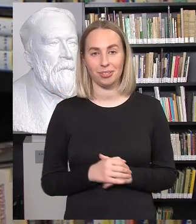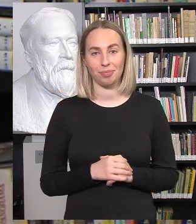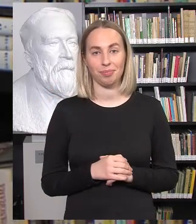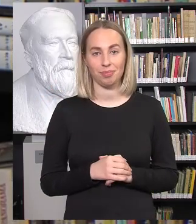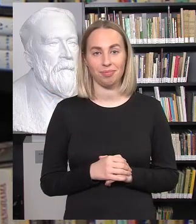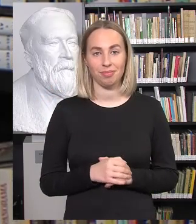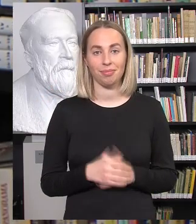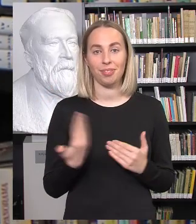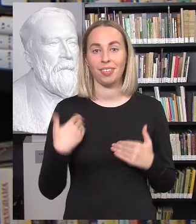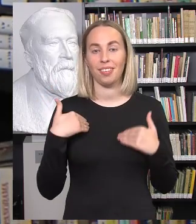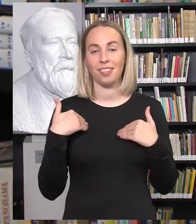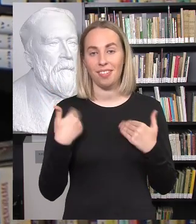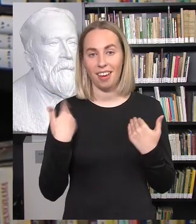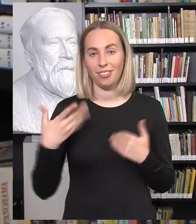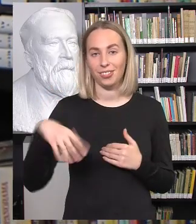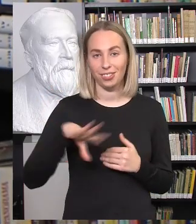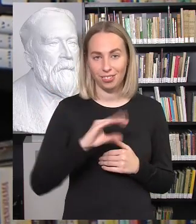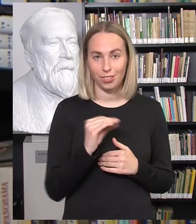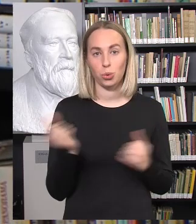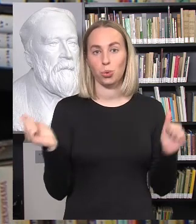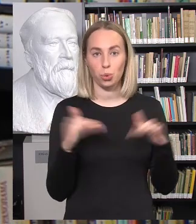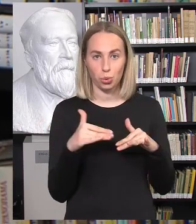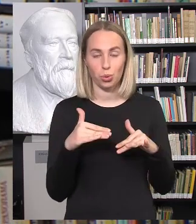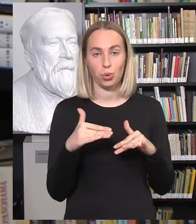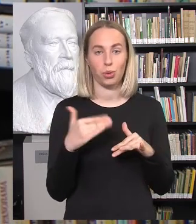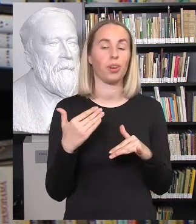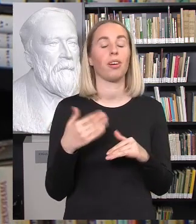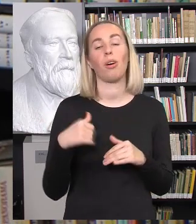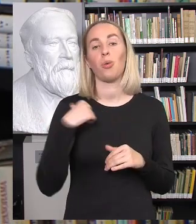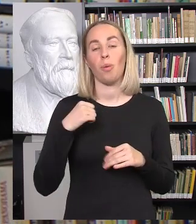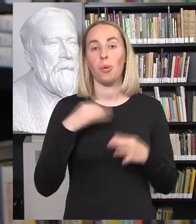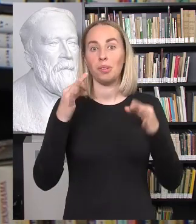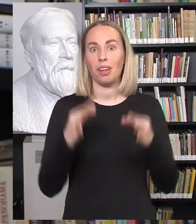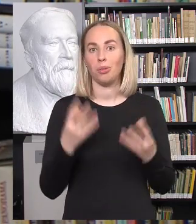Sveikinu visus susirinkusius su Traptautinė žmogaus teisų diena.